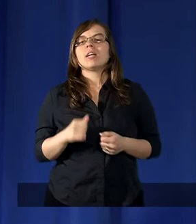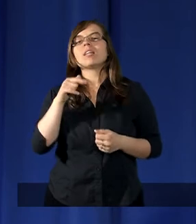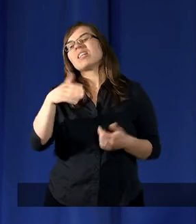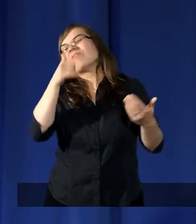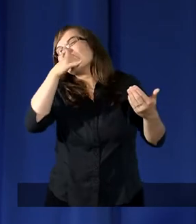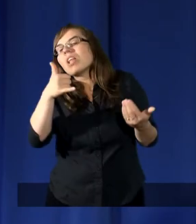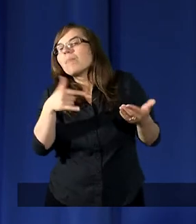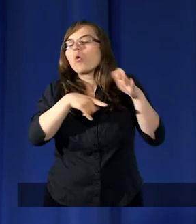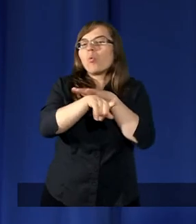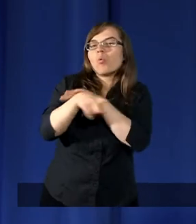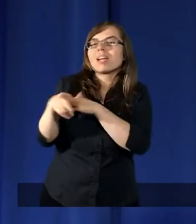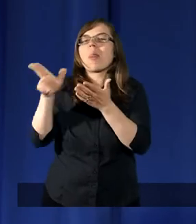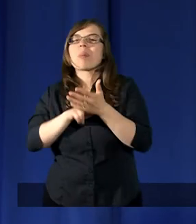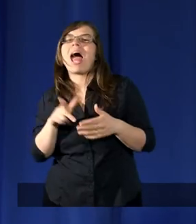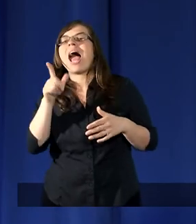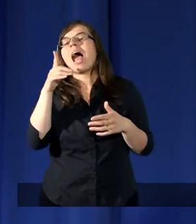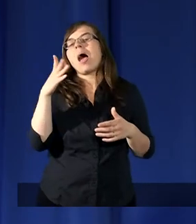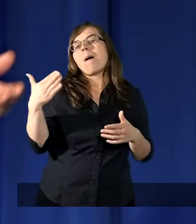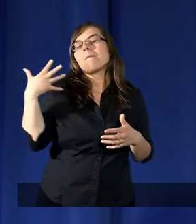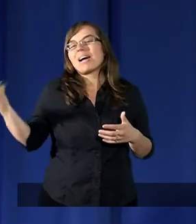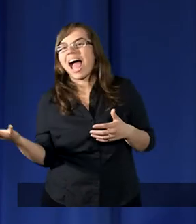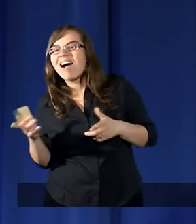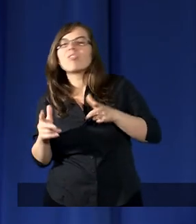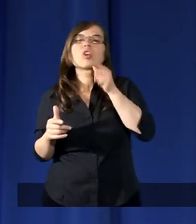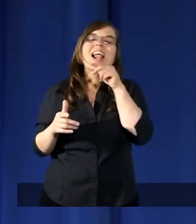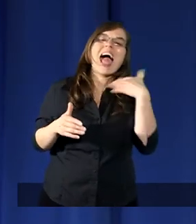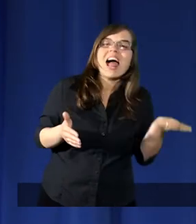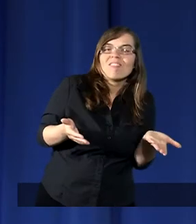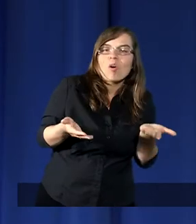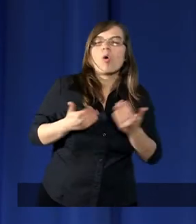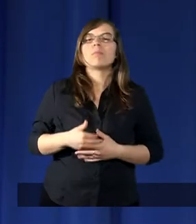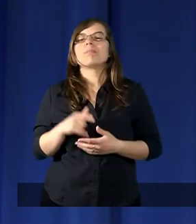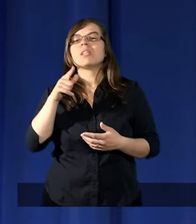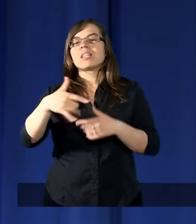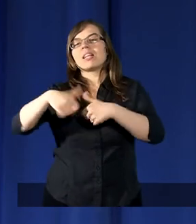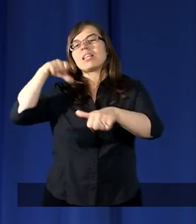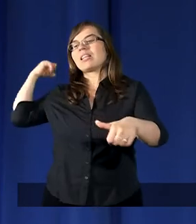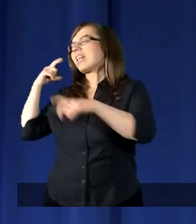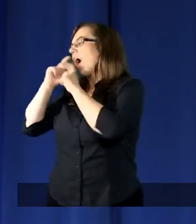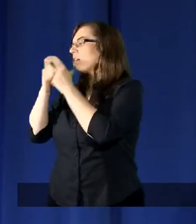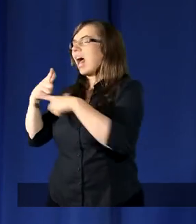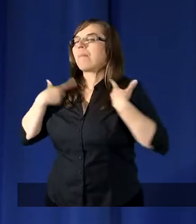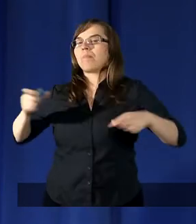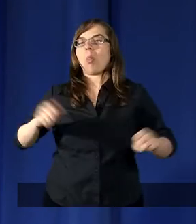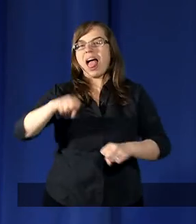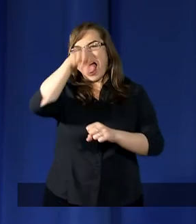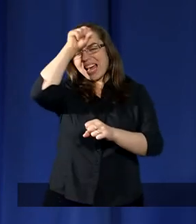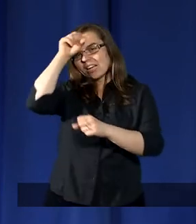uciekać na prawo czy na lewo, a z tyłu cała potęga egipska.